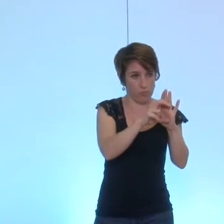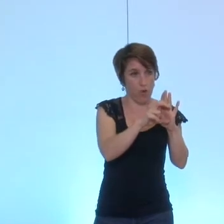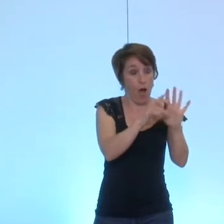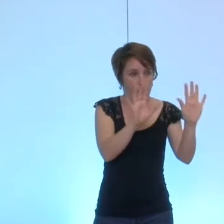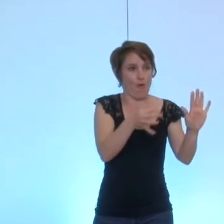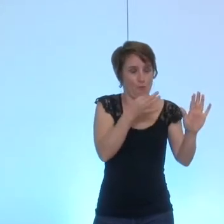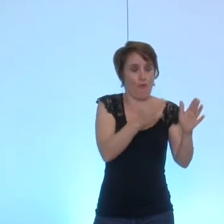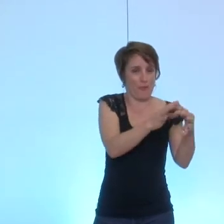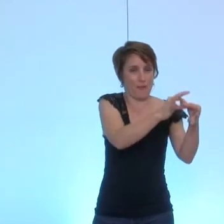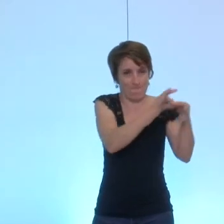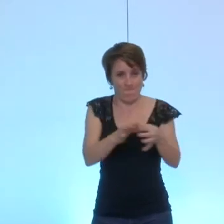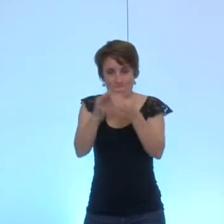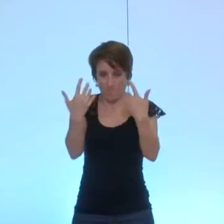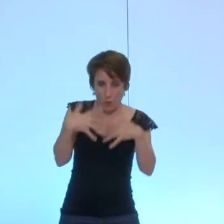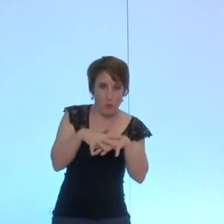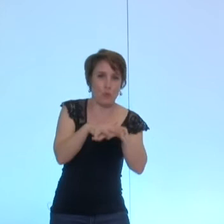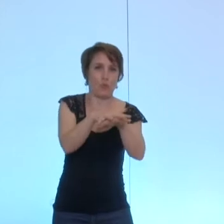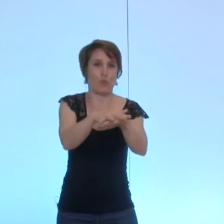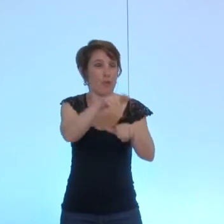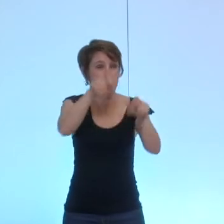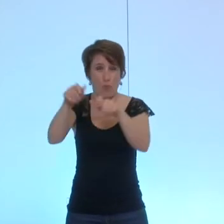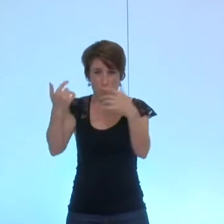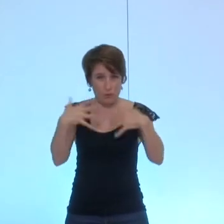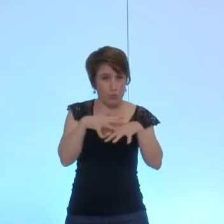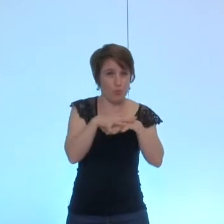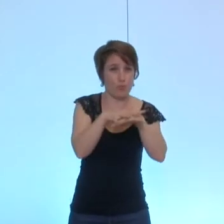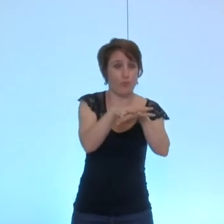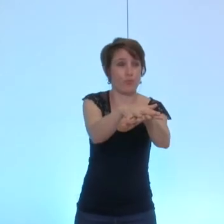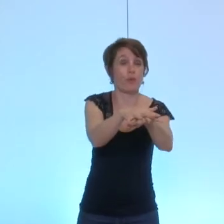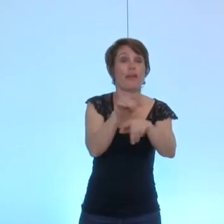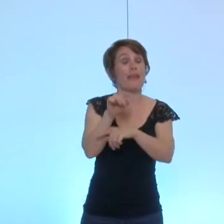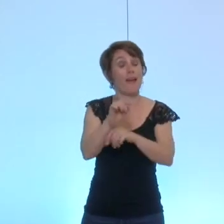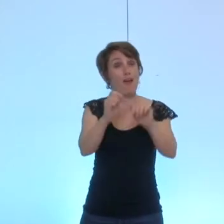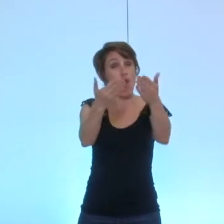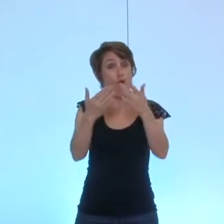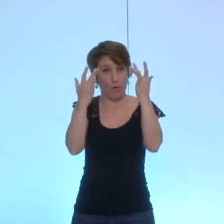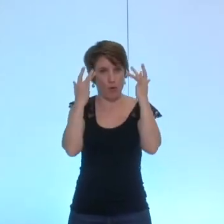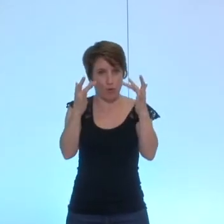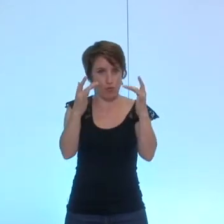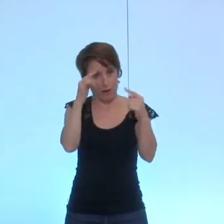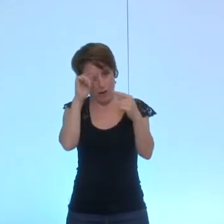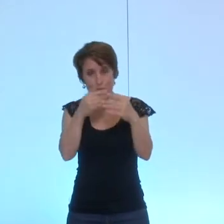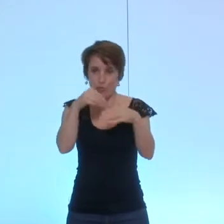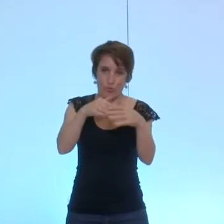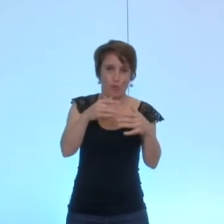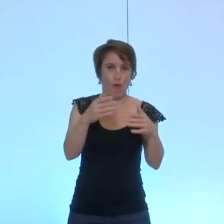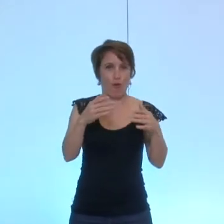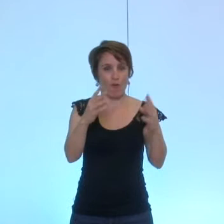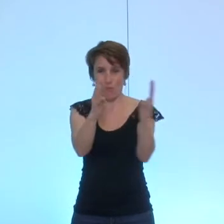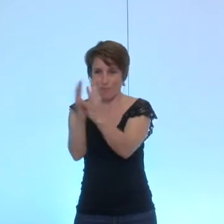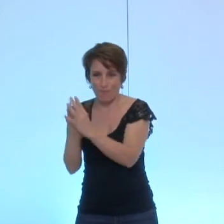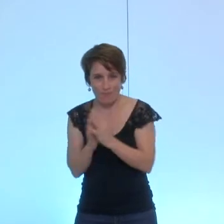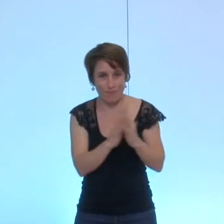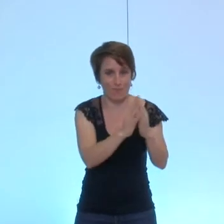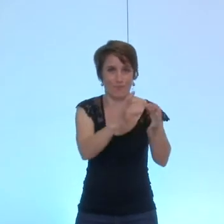et prendre appui sur la découverte de cette offre culturelle pour développer les relations sociales et les dynamiques collectives d'habitants